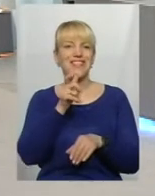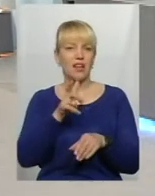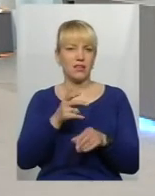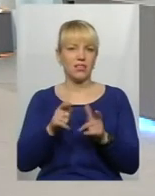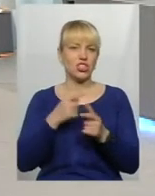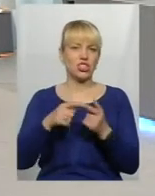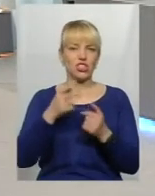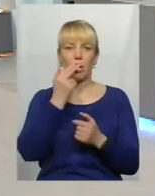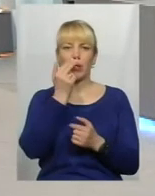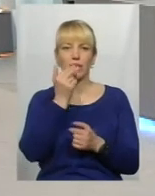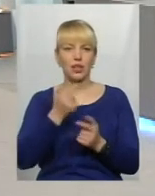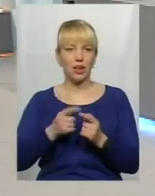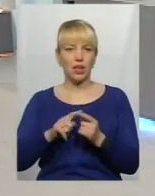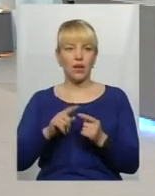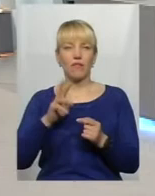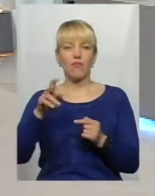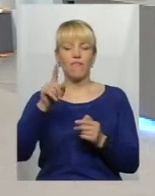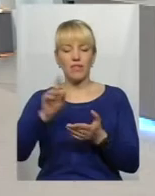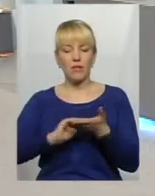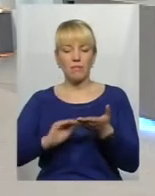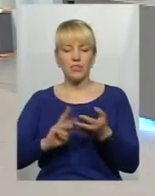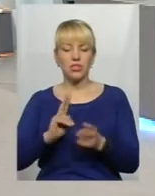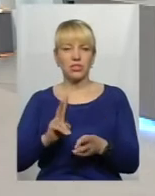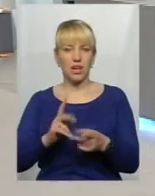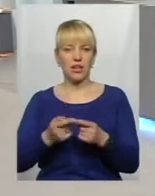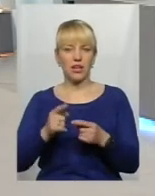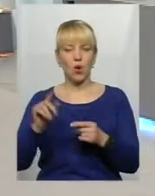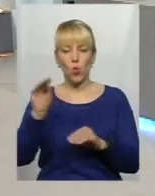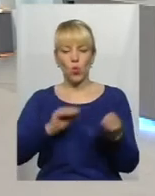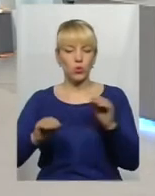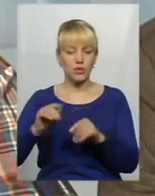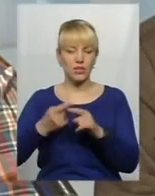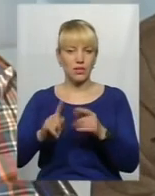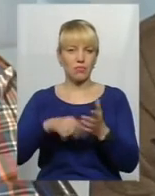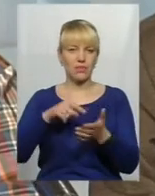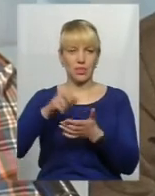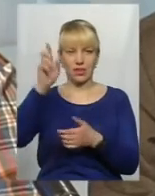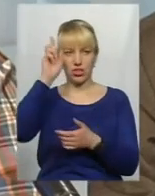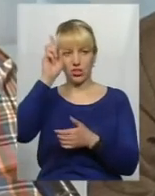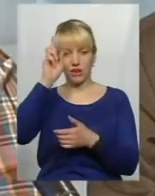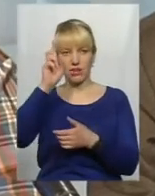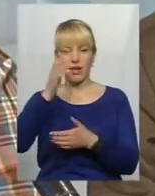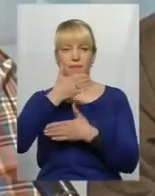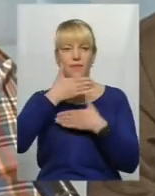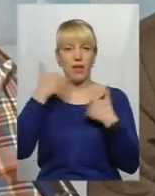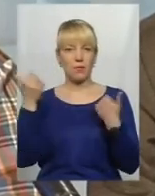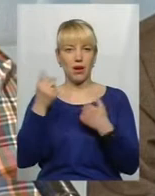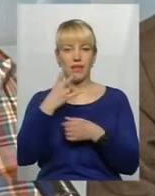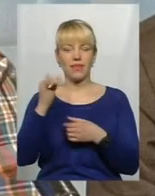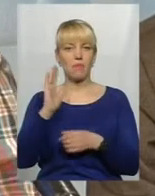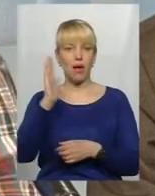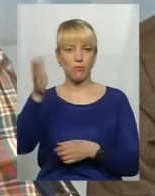пише про те, як він мислить устрій цієї міста-держави. Немає ні